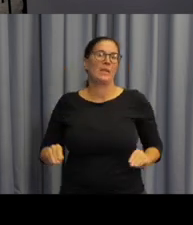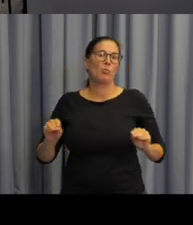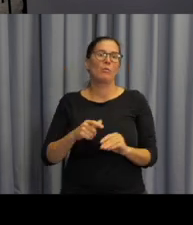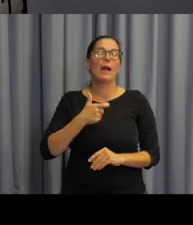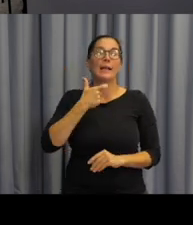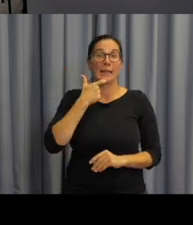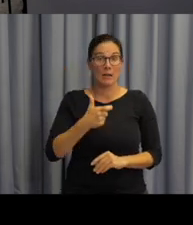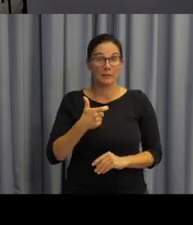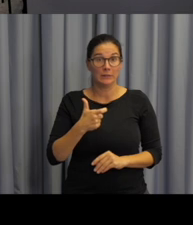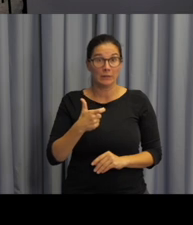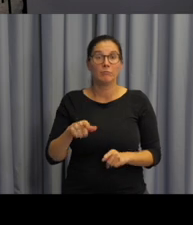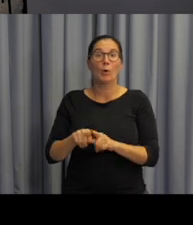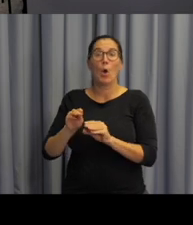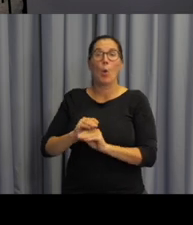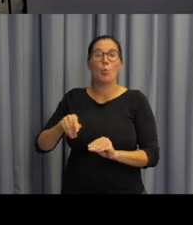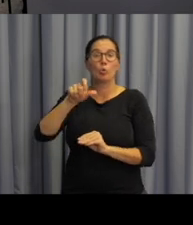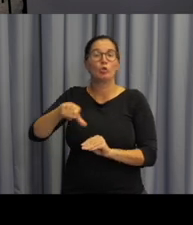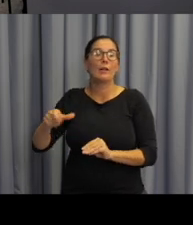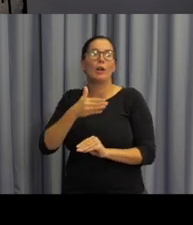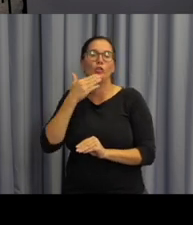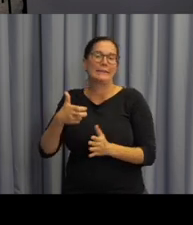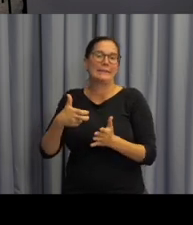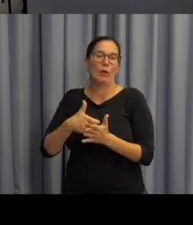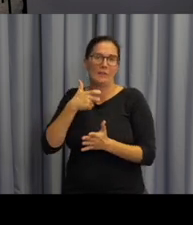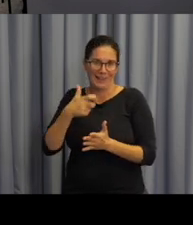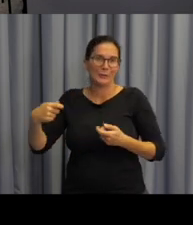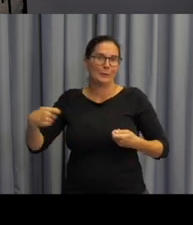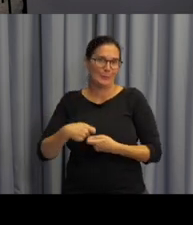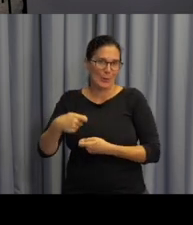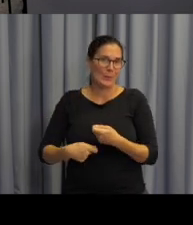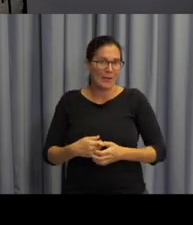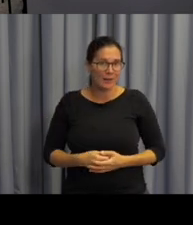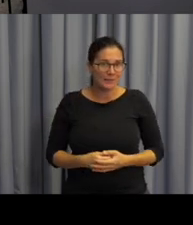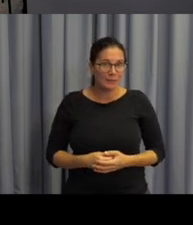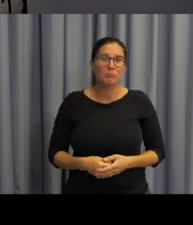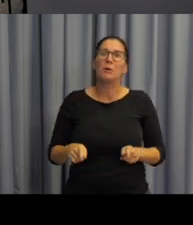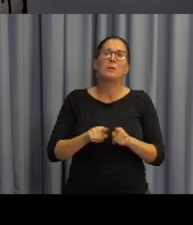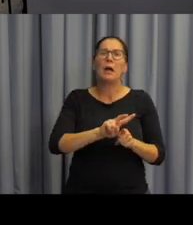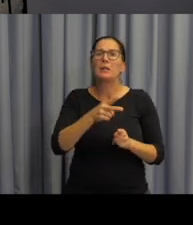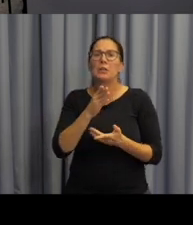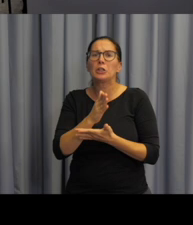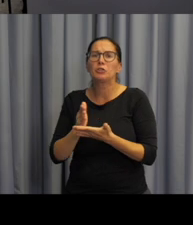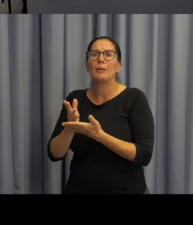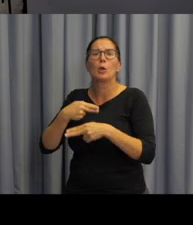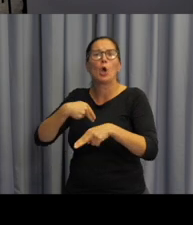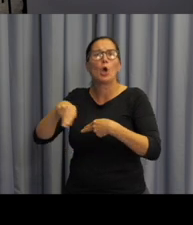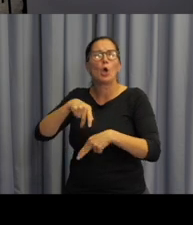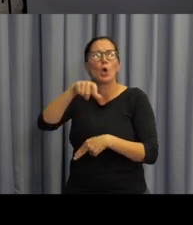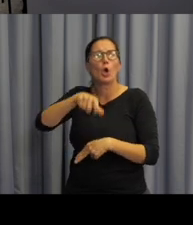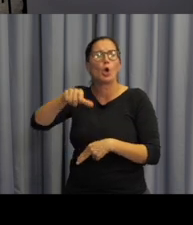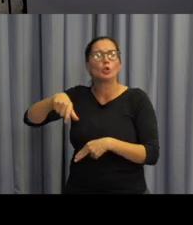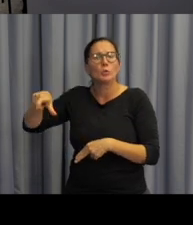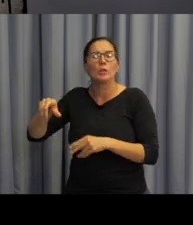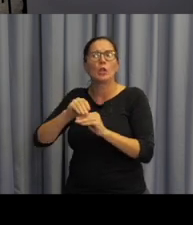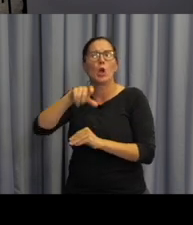vzdělávání a učitelů českého znakového jazyka. Relevantní části byly také konzultovány